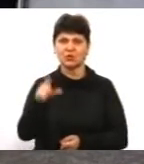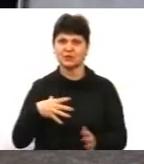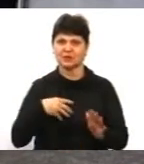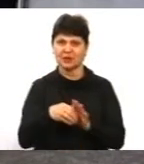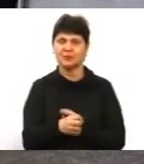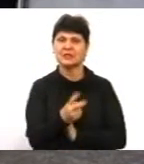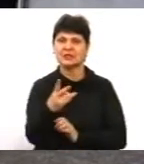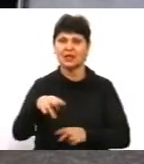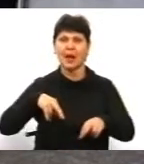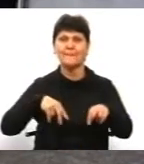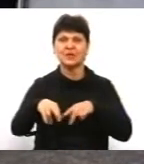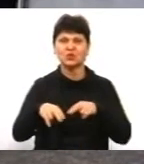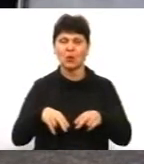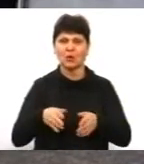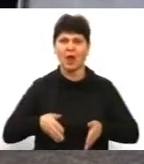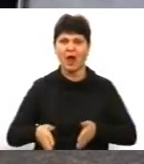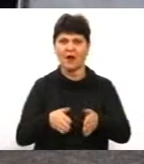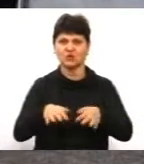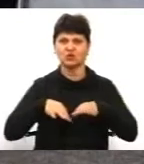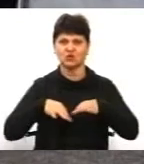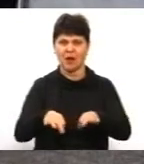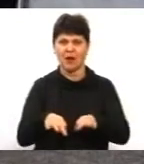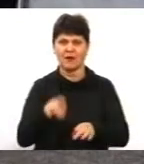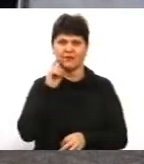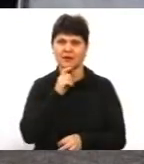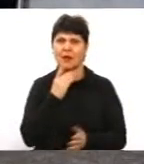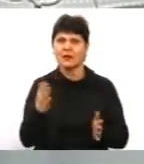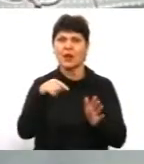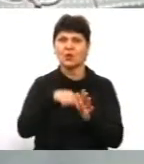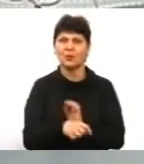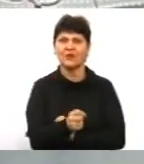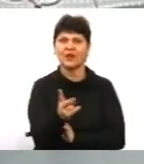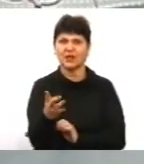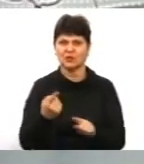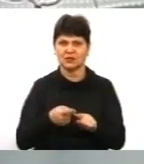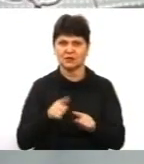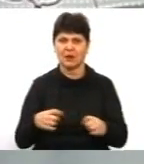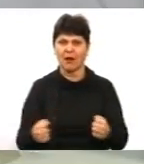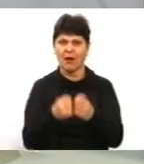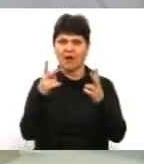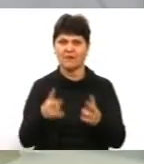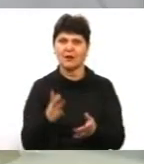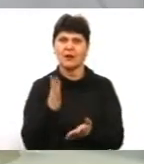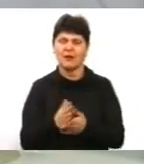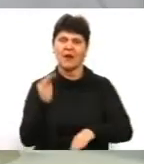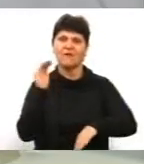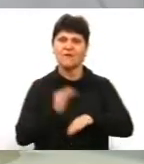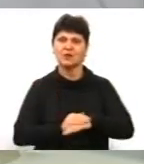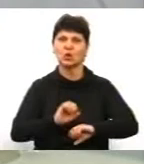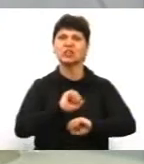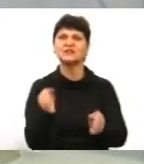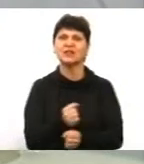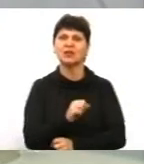пішоходів на автошляхах Вінниччини. Яку роль в кількості цих аварій відіграє саме фактор швидкості?